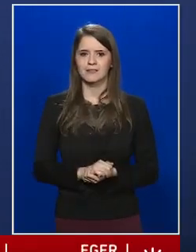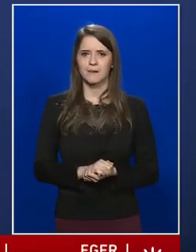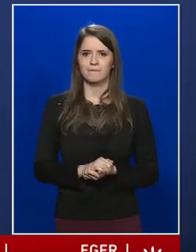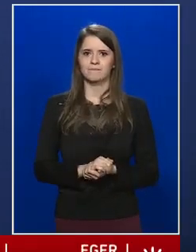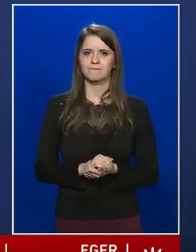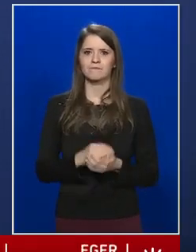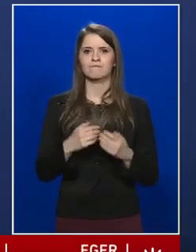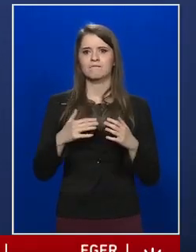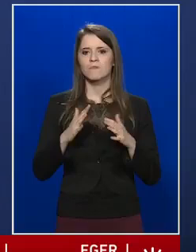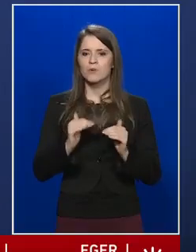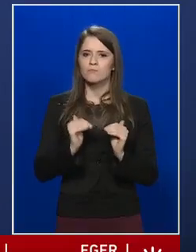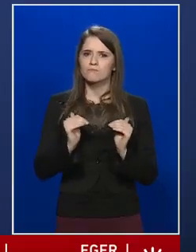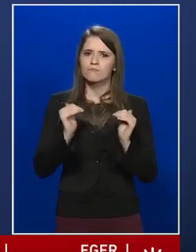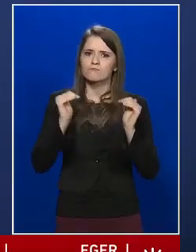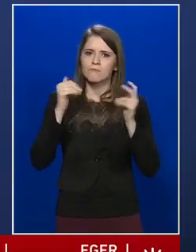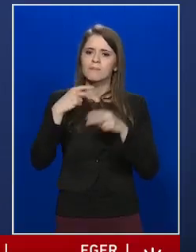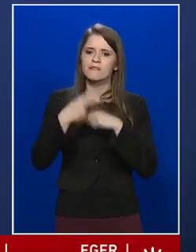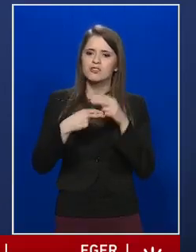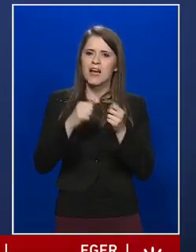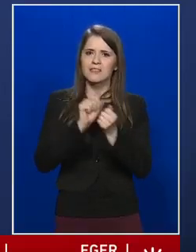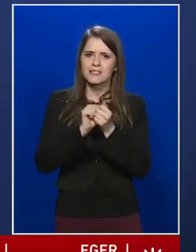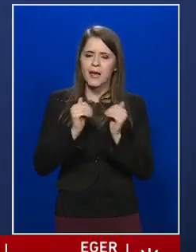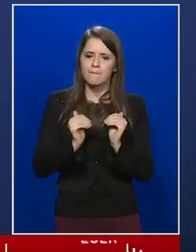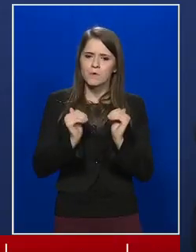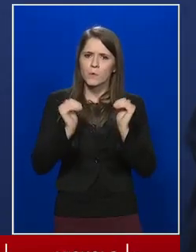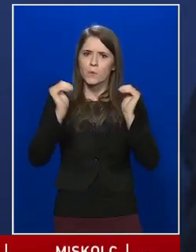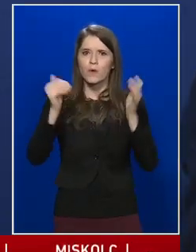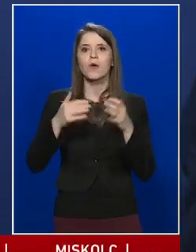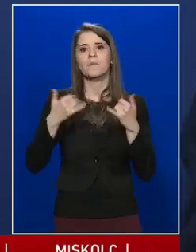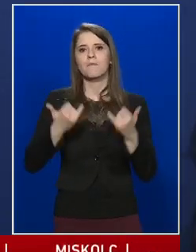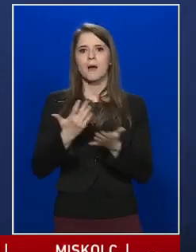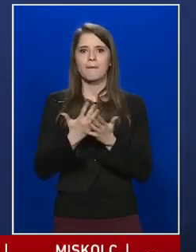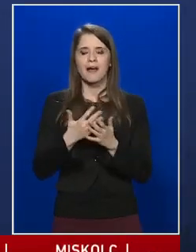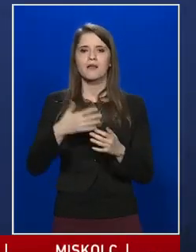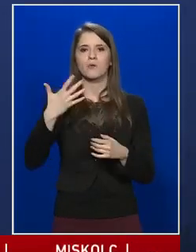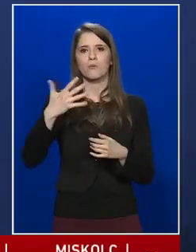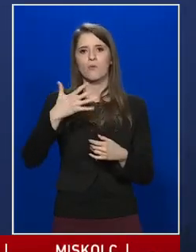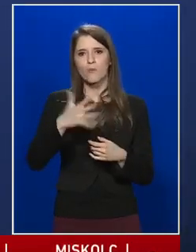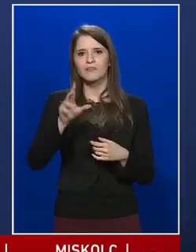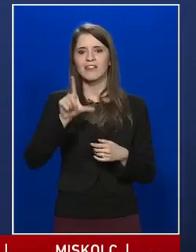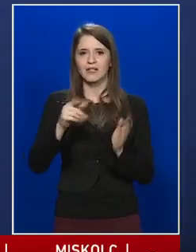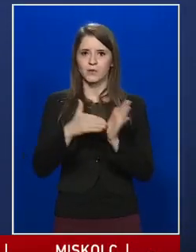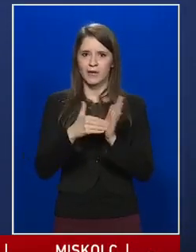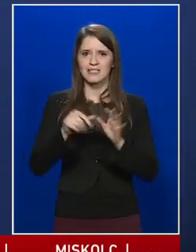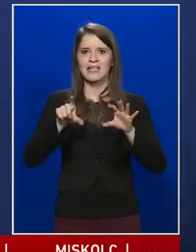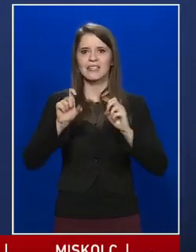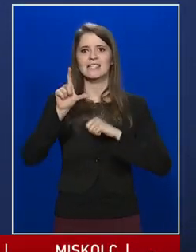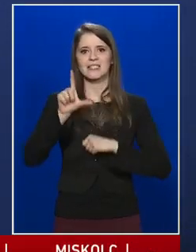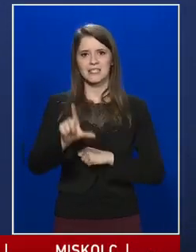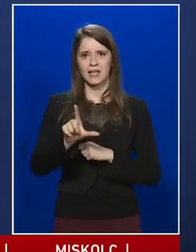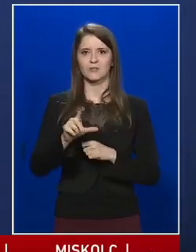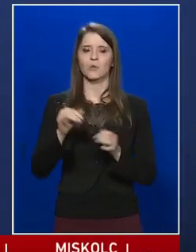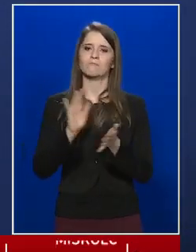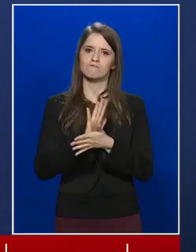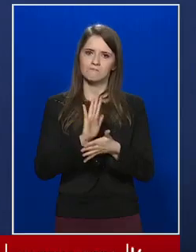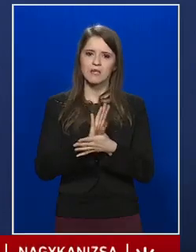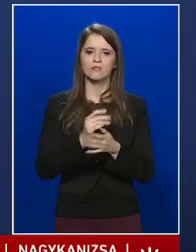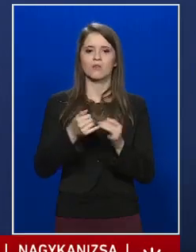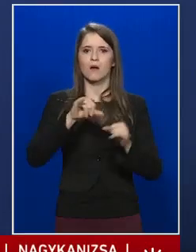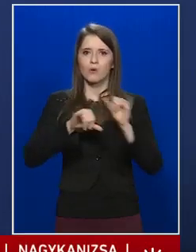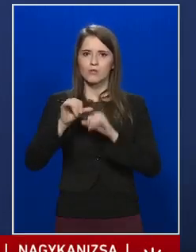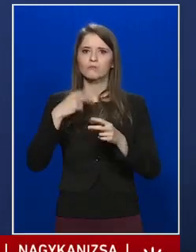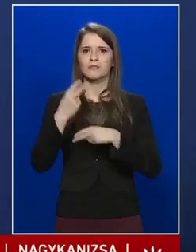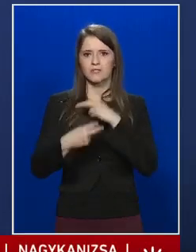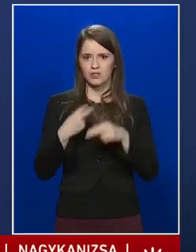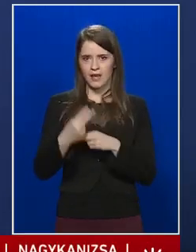nő a vizsgálatok száma. Ma már 52.702 igazolt laboratóriumi